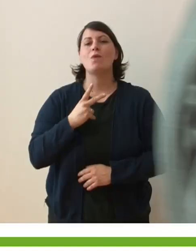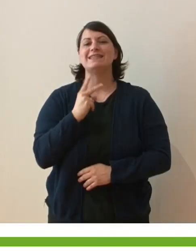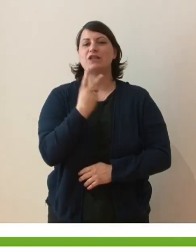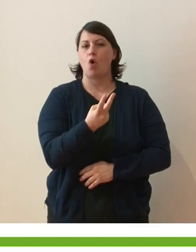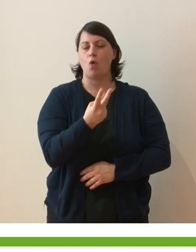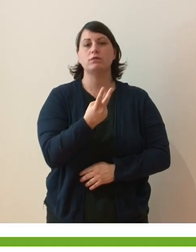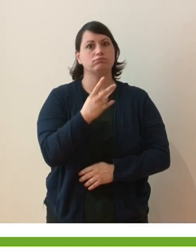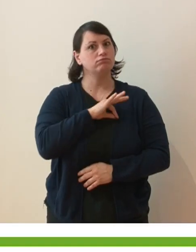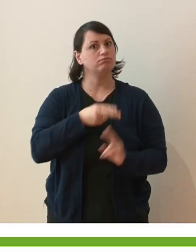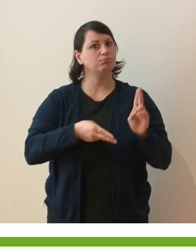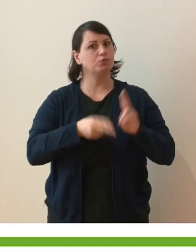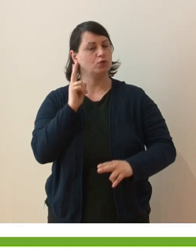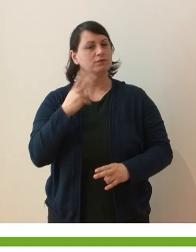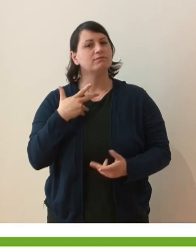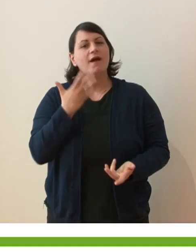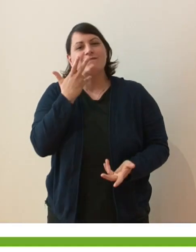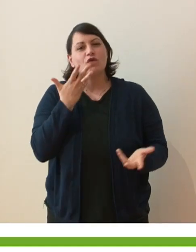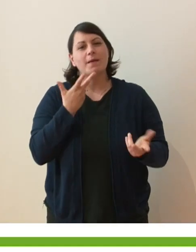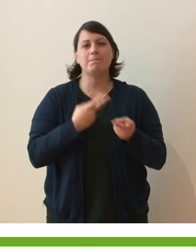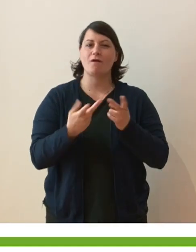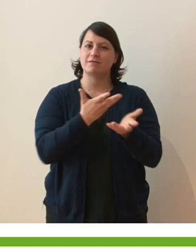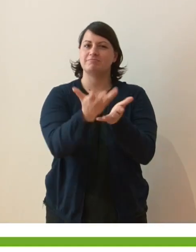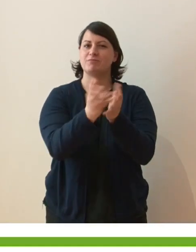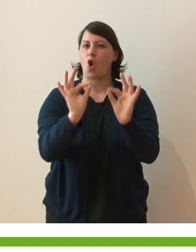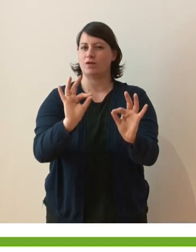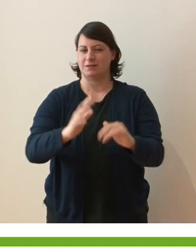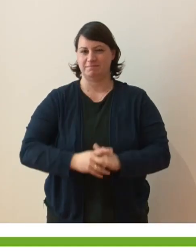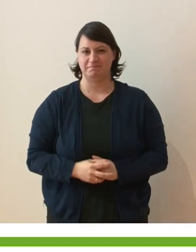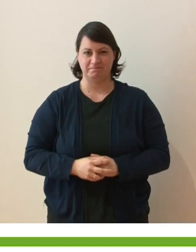interessante e vorrei provare a raccontarvela così.